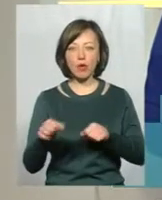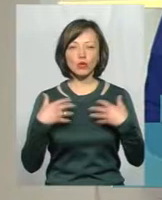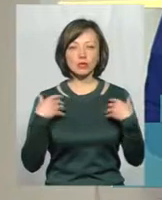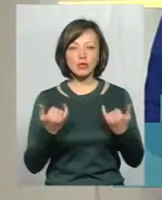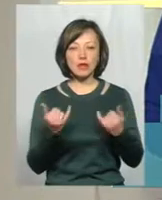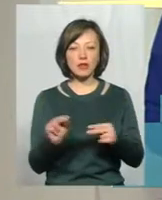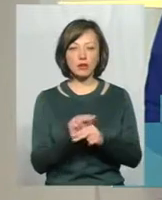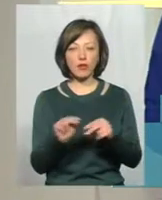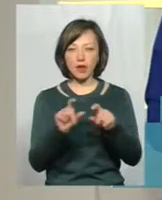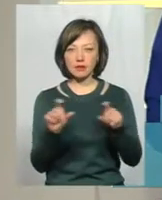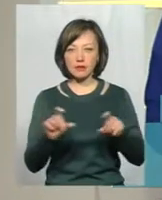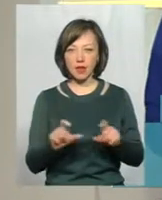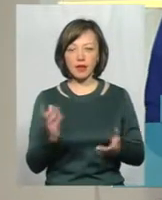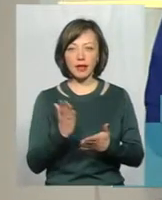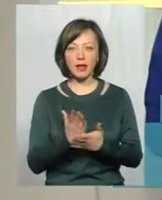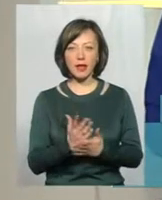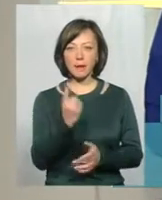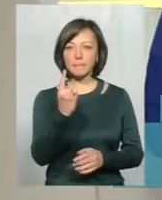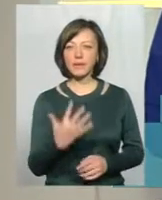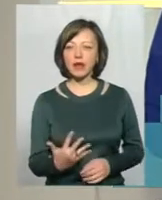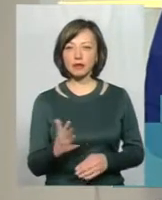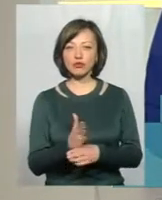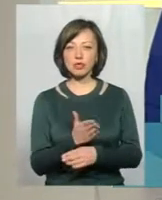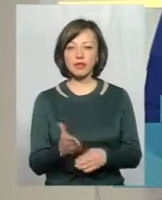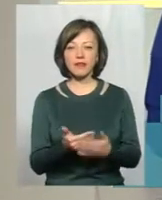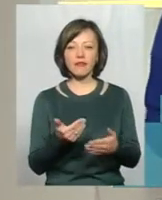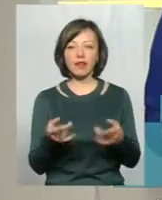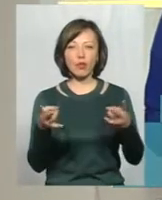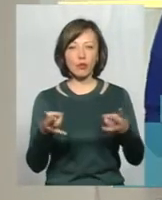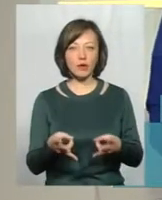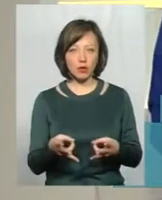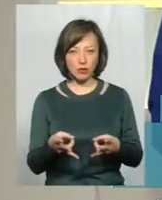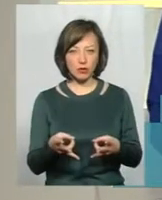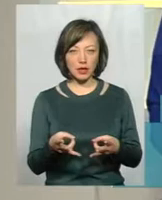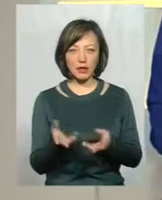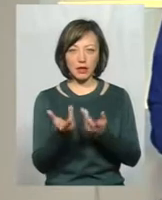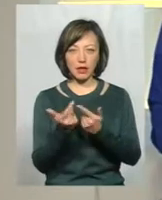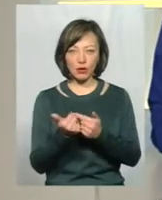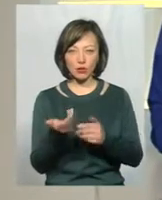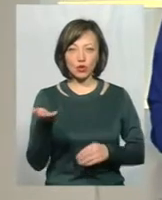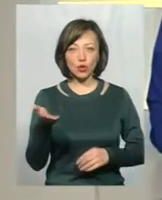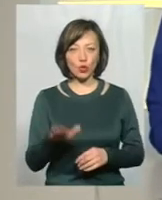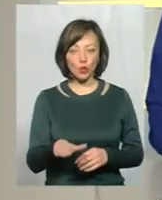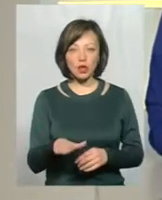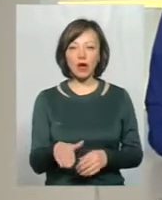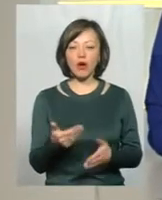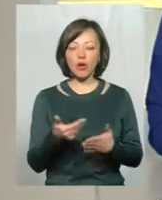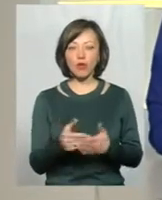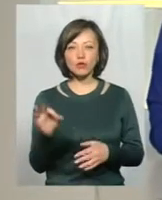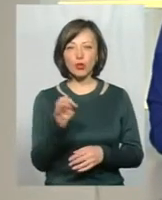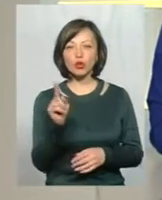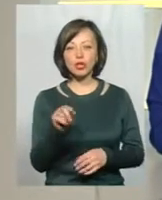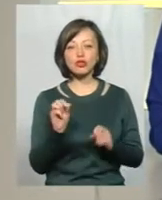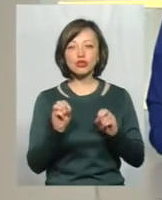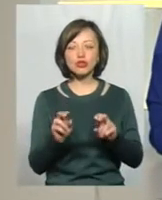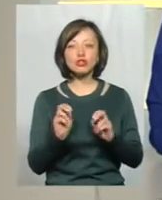лікувальних закладах краю є п'ята частина від необхідної кількості доз. Отож, про те, чим